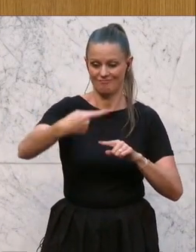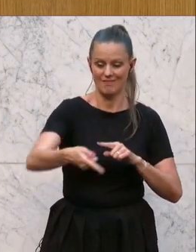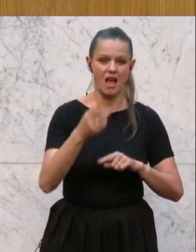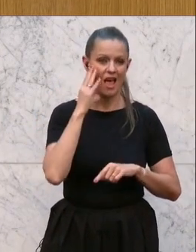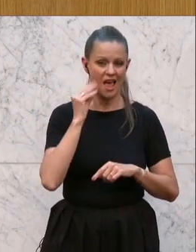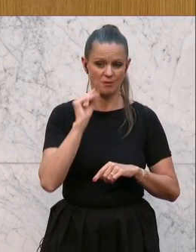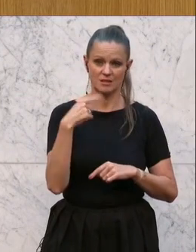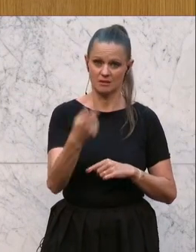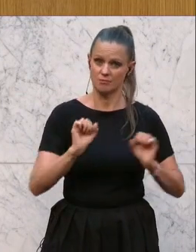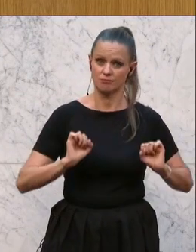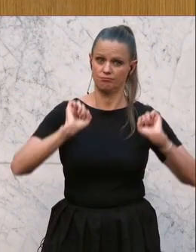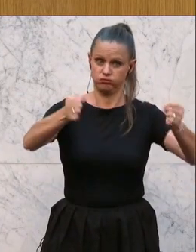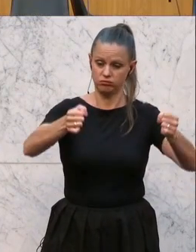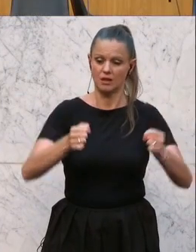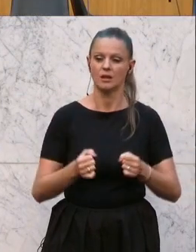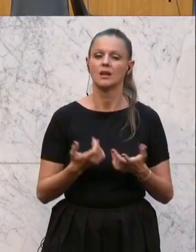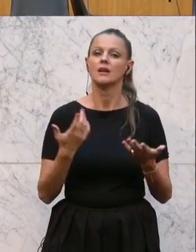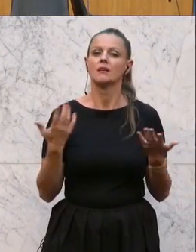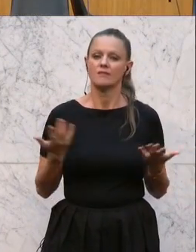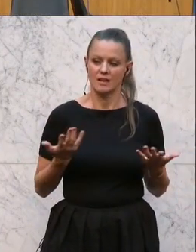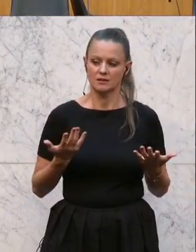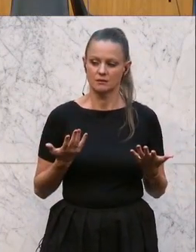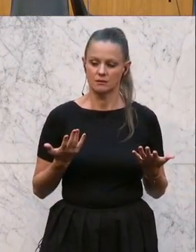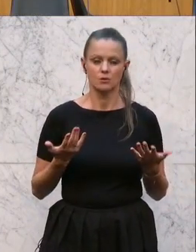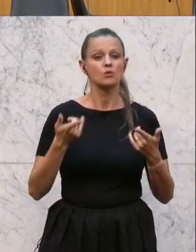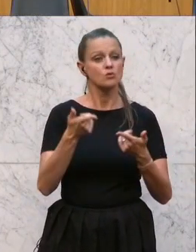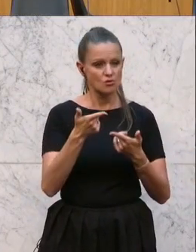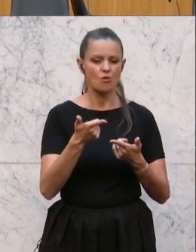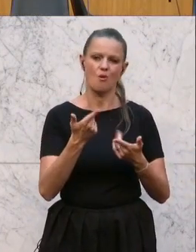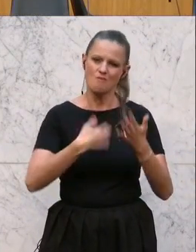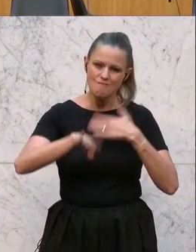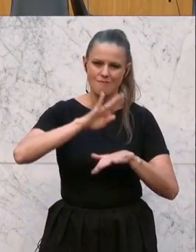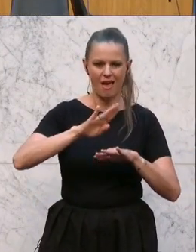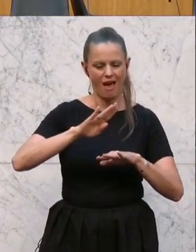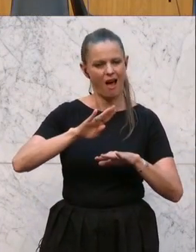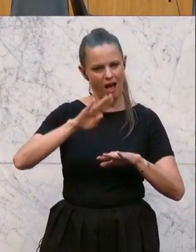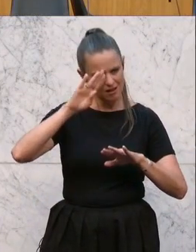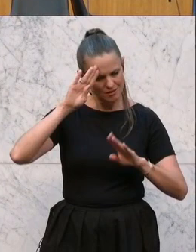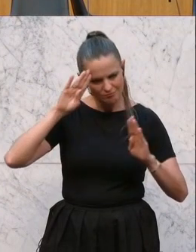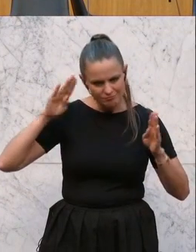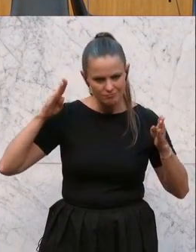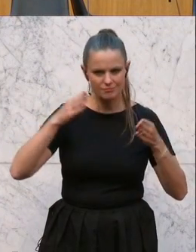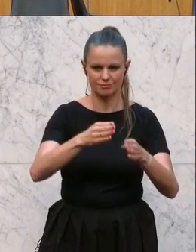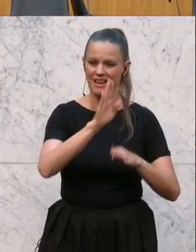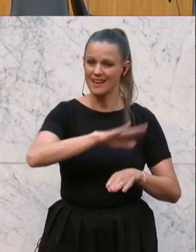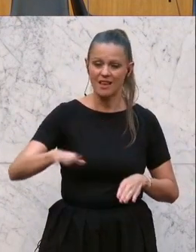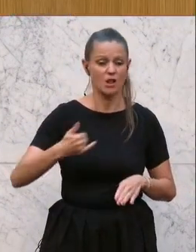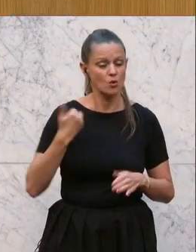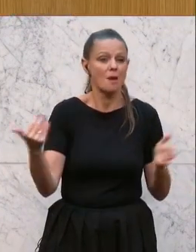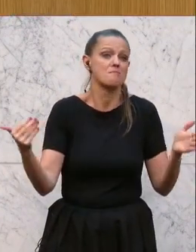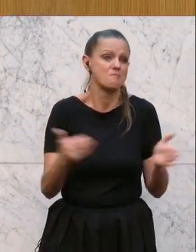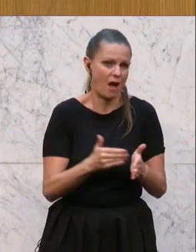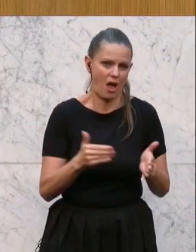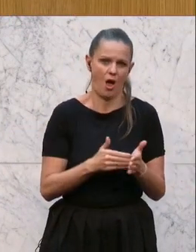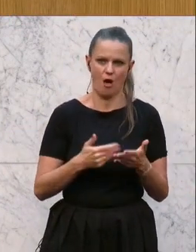Sie sich dafür einsetzen werden, dass endlich etwas in diese Richtung weitergeht, denn die Kinder und die Jugendlichen haben sich das wirklich verdient.